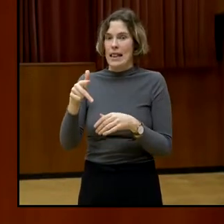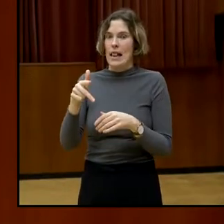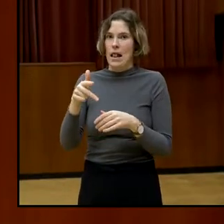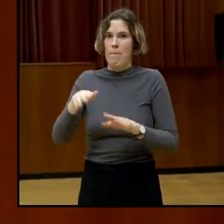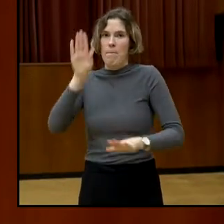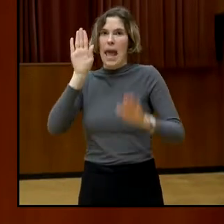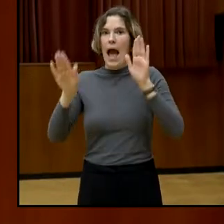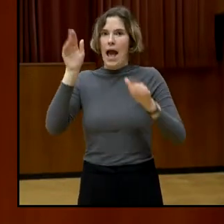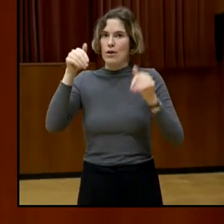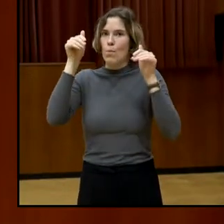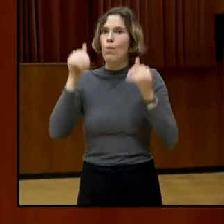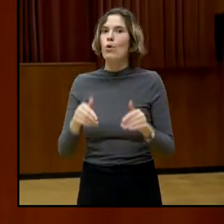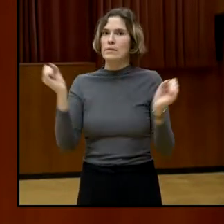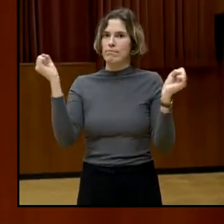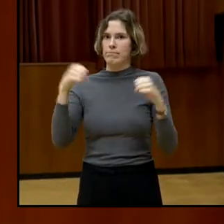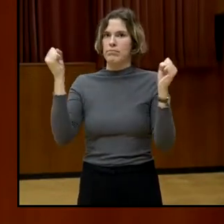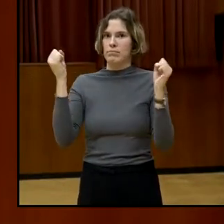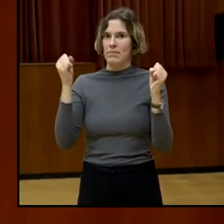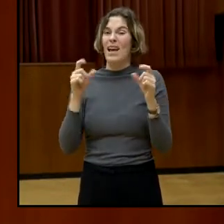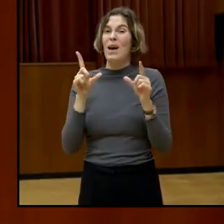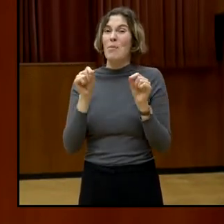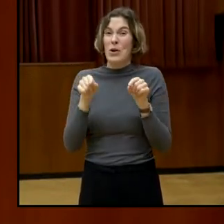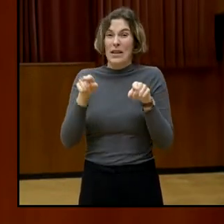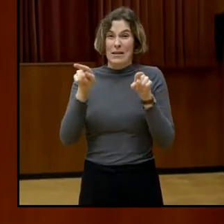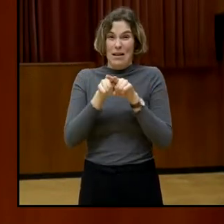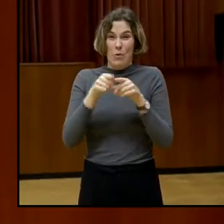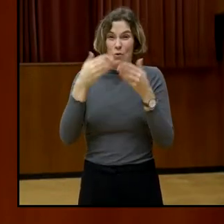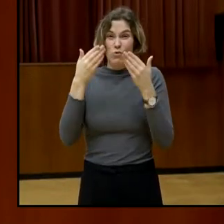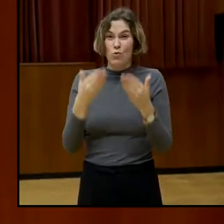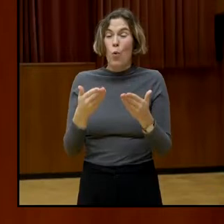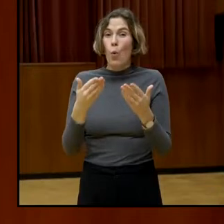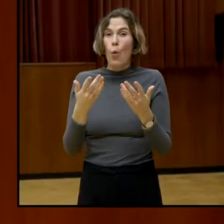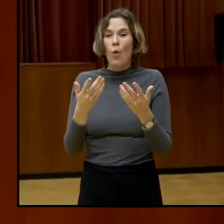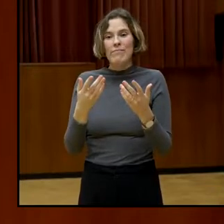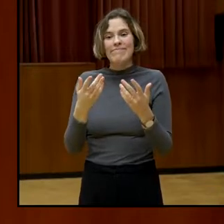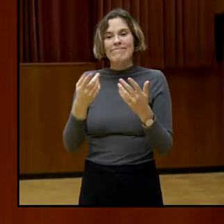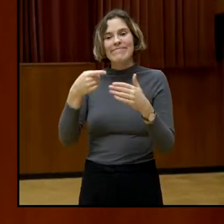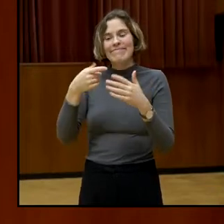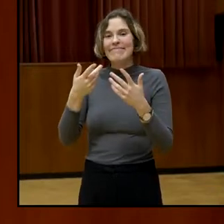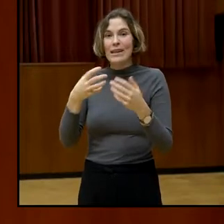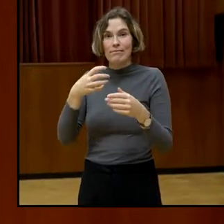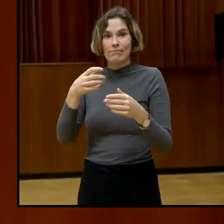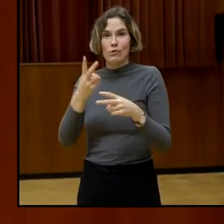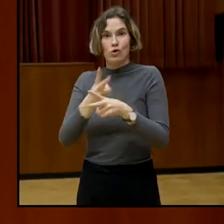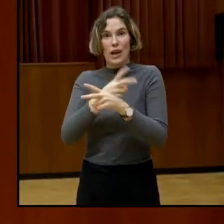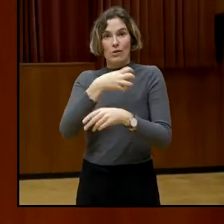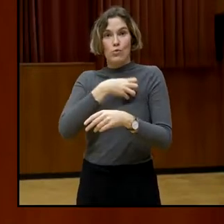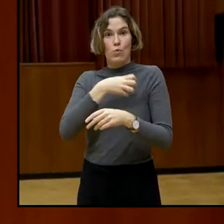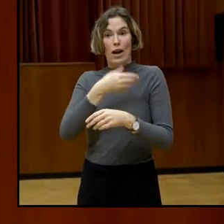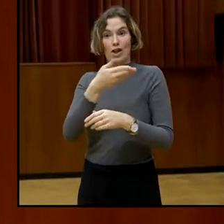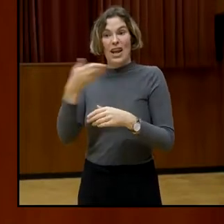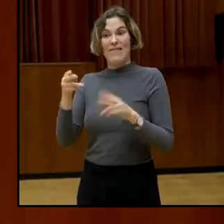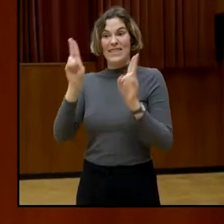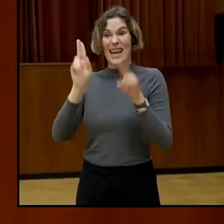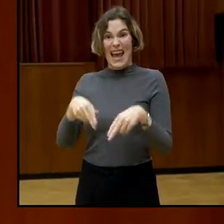Demgegenüber lässt sich das Einbürgerungsrecht mittels eines einfach gesetzlichen, also mit einer